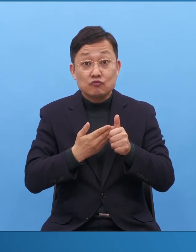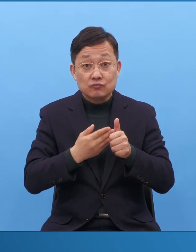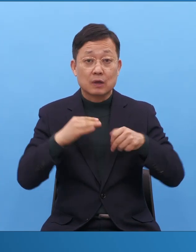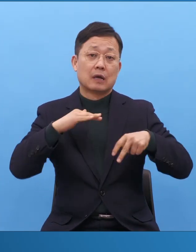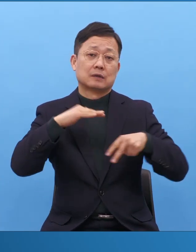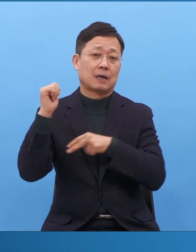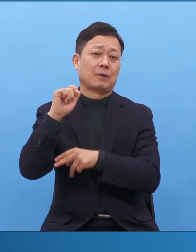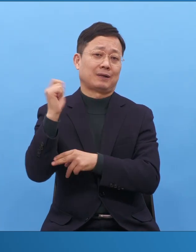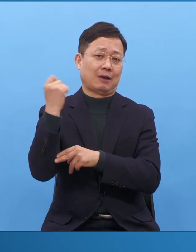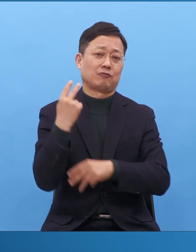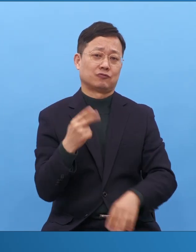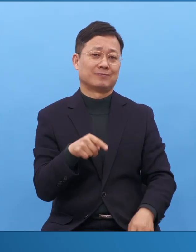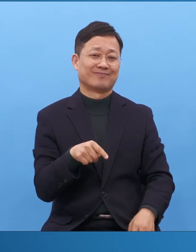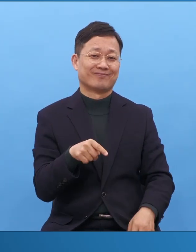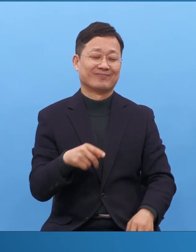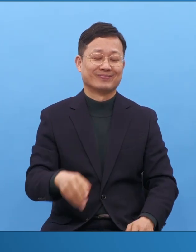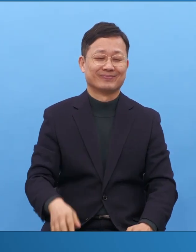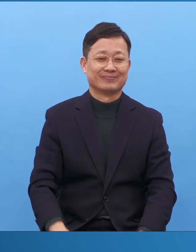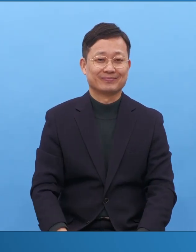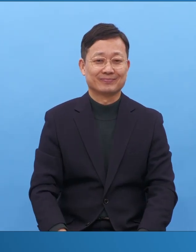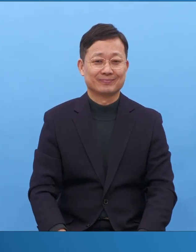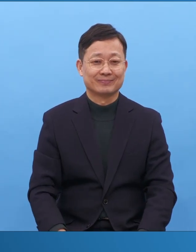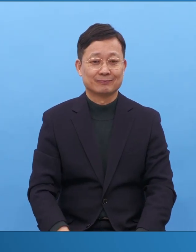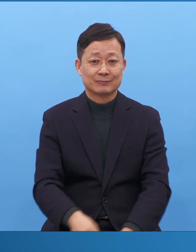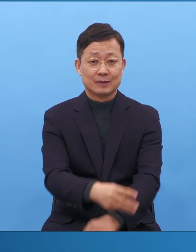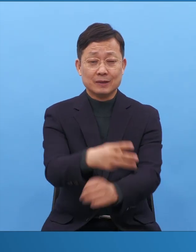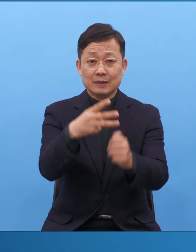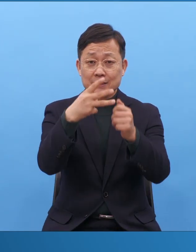이때 중직자 산업인 한 명이